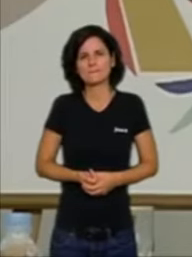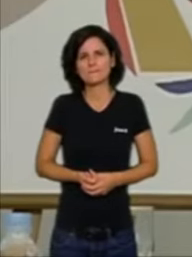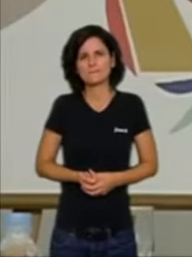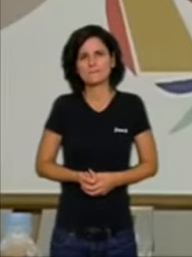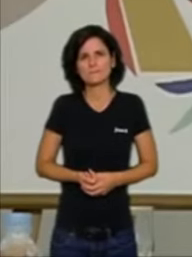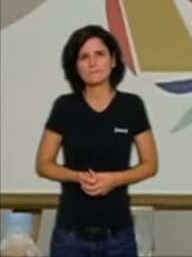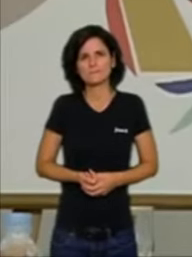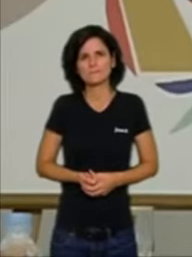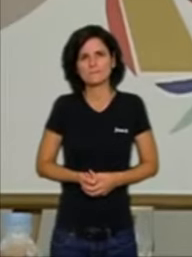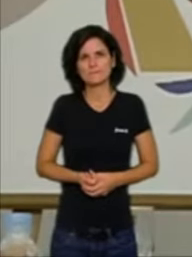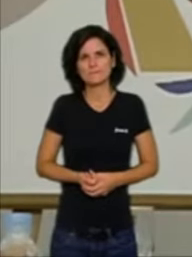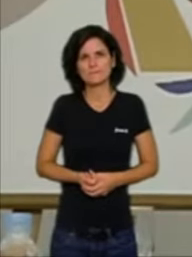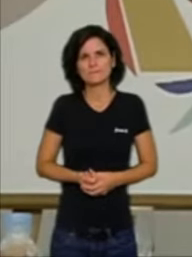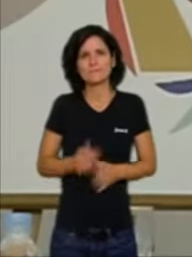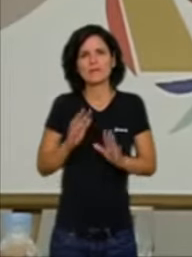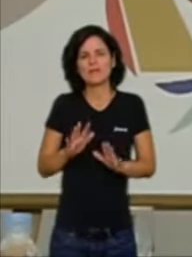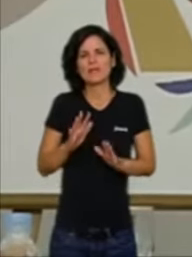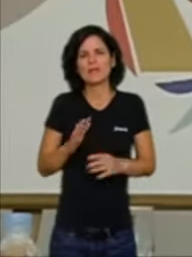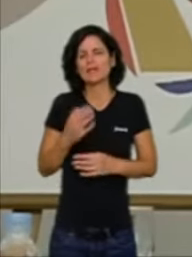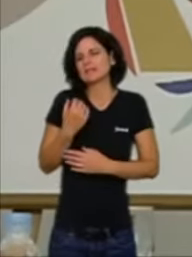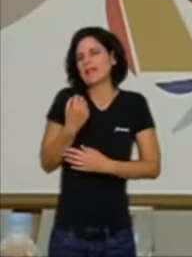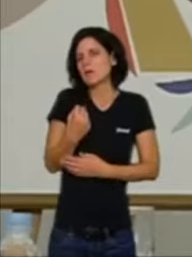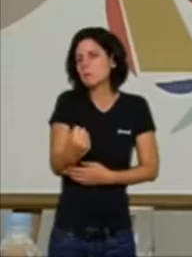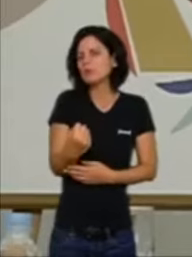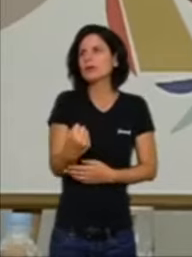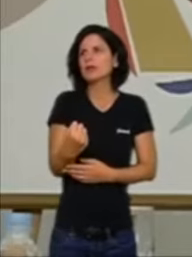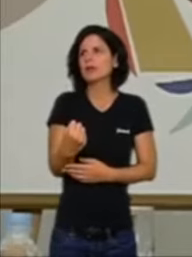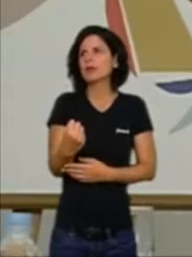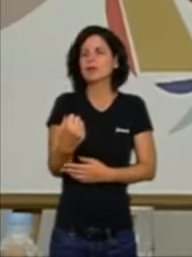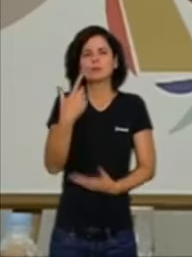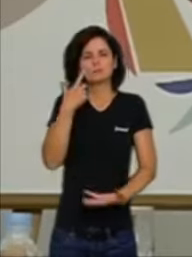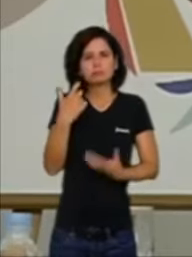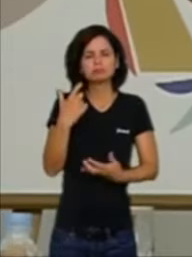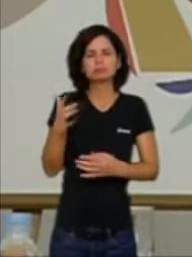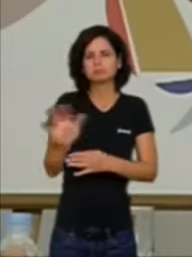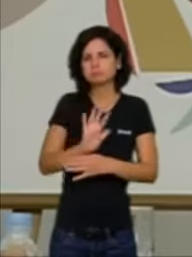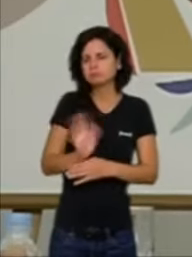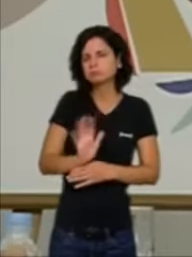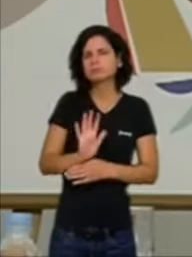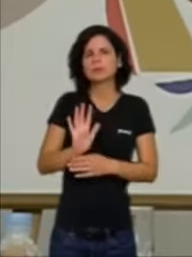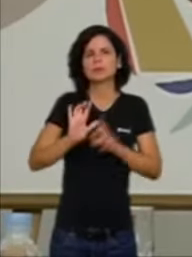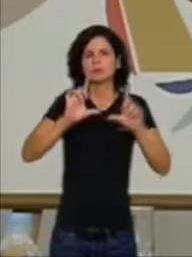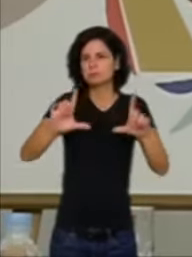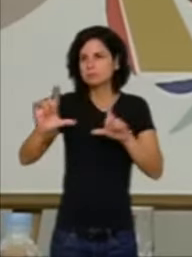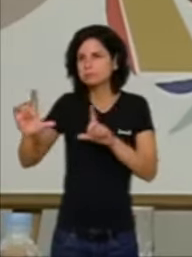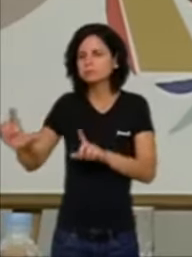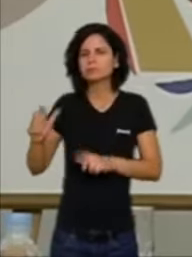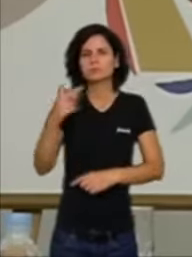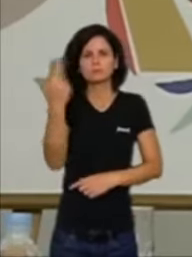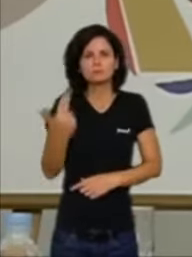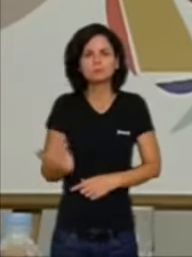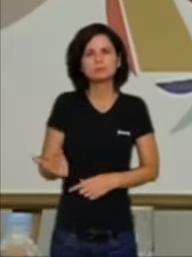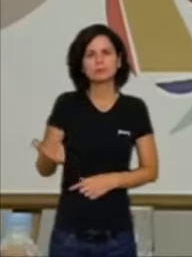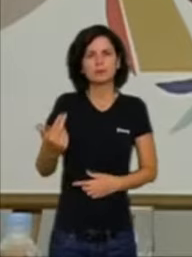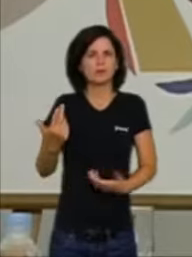Que s'estona suport a les arts plàstiques, escèniques, cinematogràfiques, audiovisuals, etcètera, amb diners públics, jo crec que és una cosa